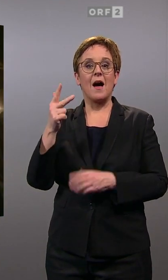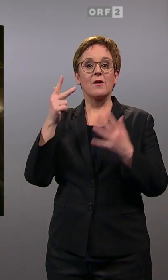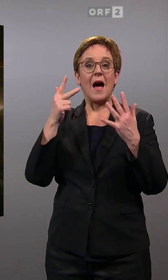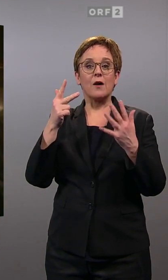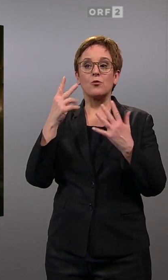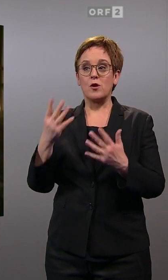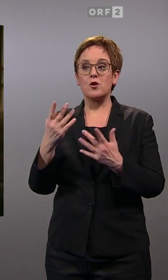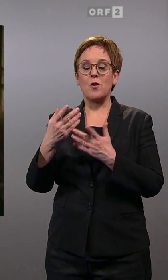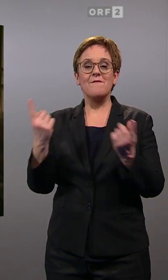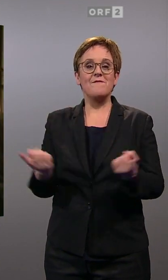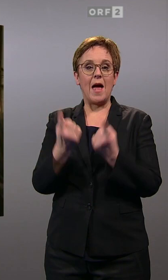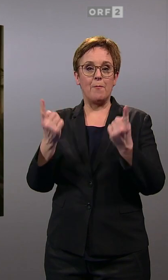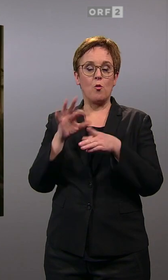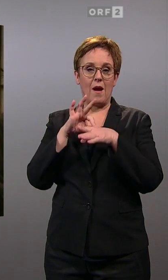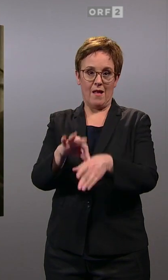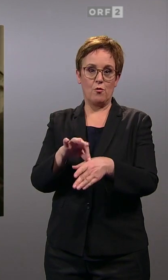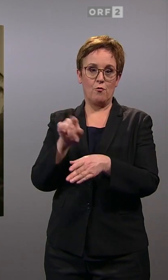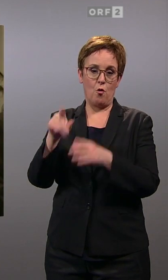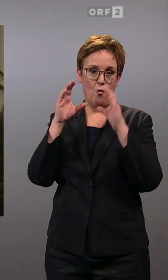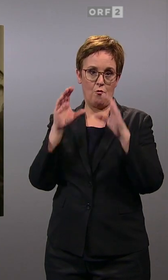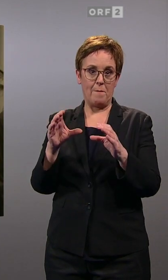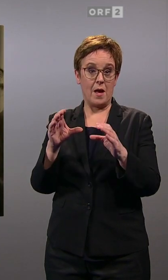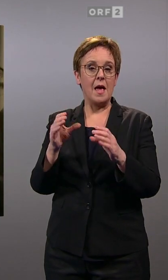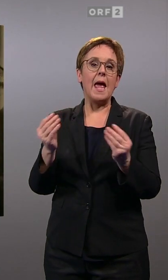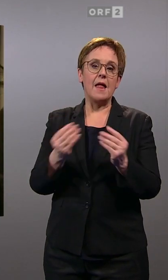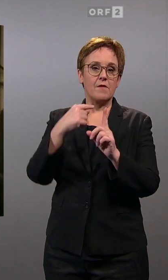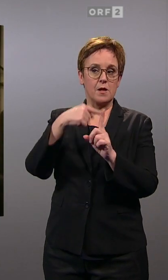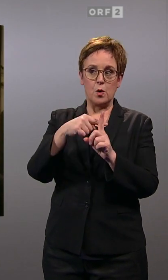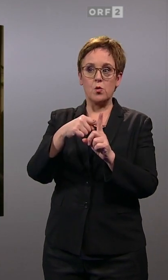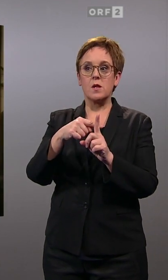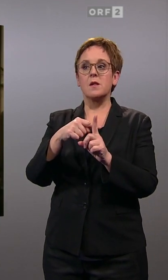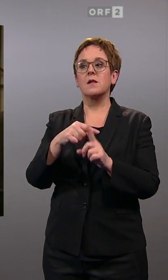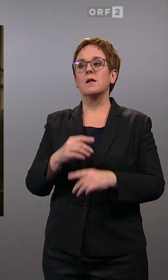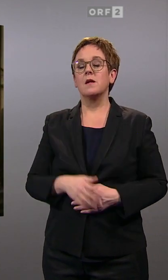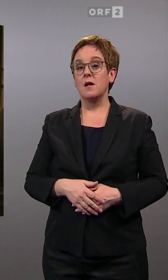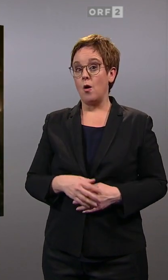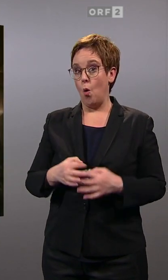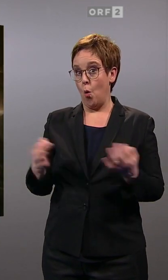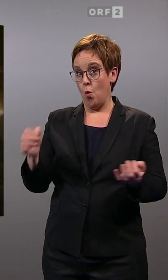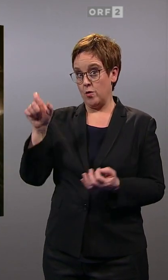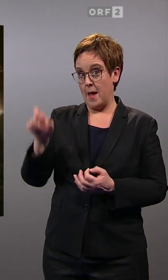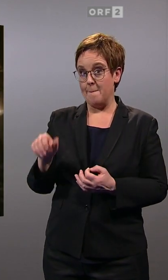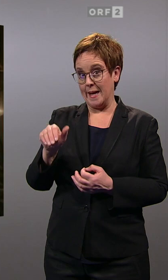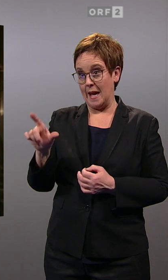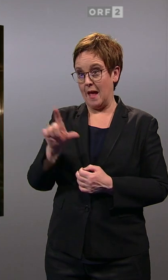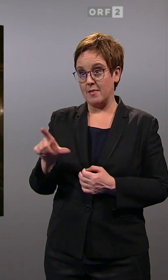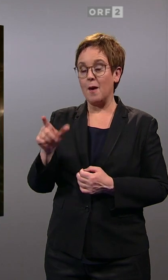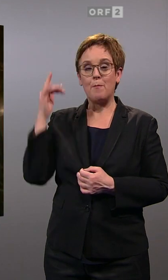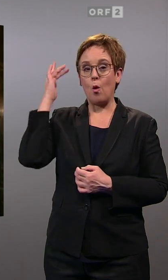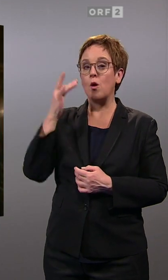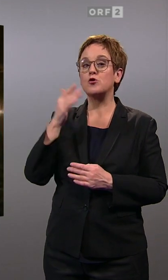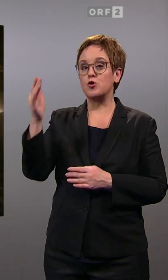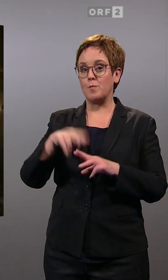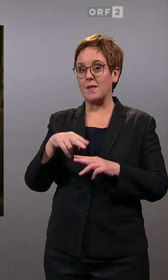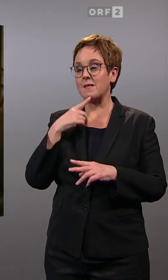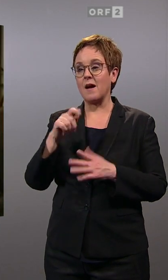Marketingleiterin der Volkspartei. Die ÖVP gewinnt leicht Stimmen dazu. Ohne sie, so Pröll damals, wäre der Wahlkampf in